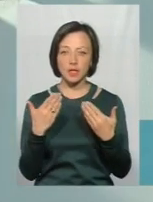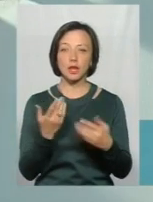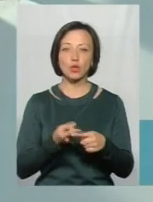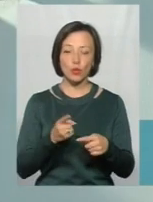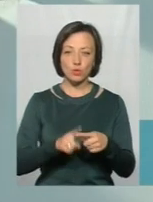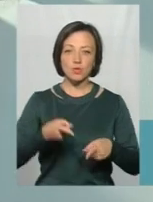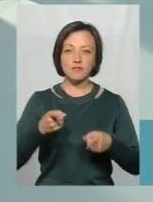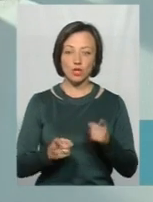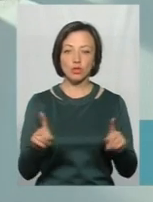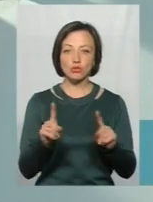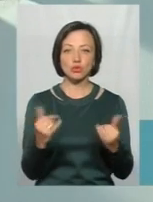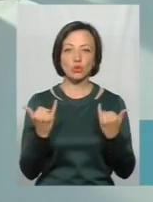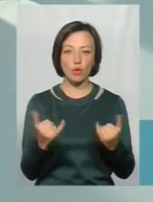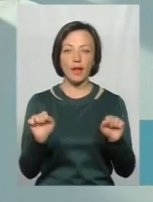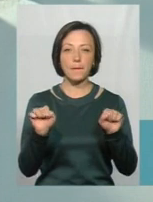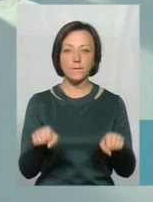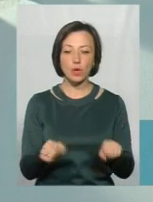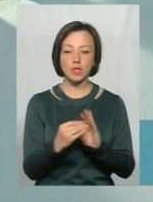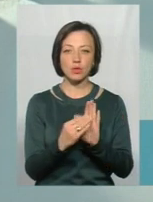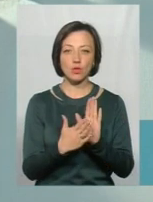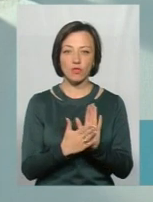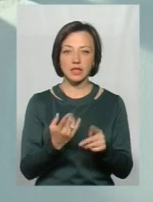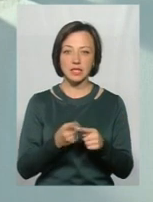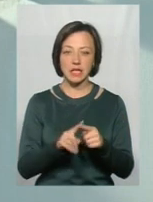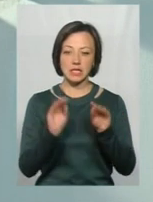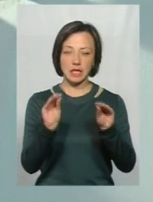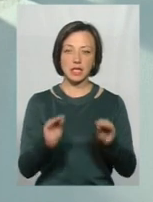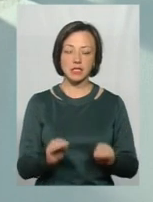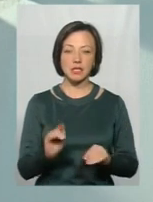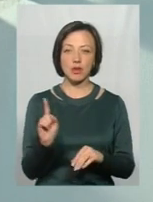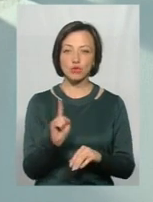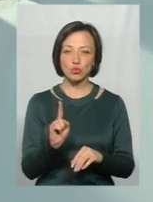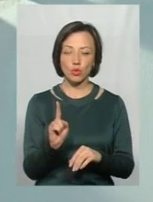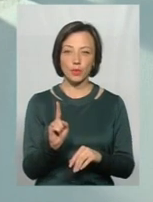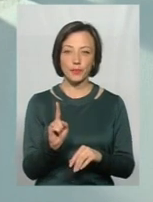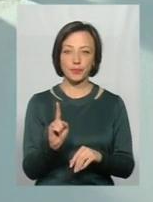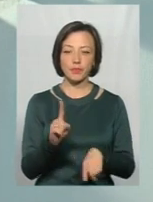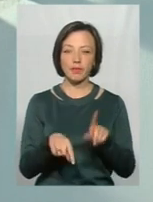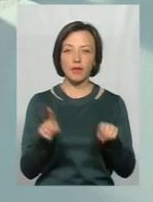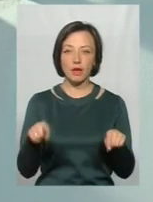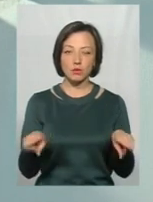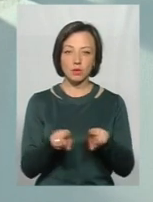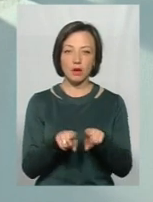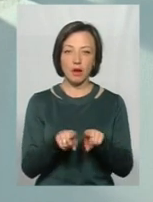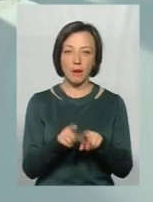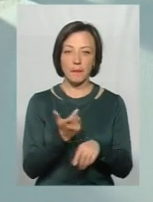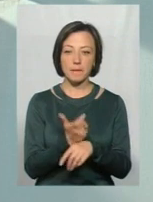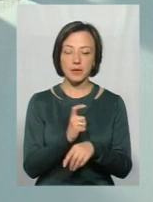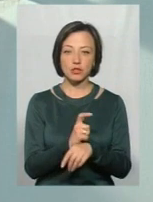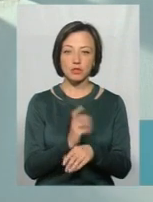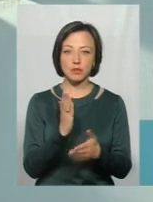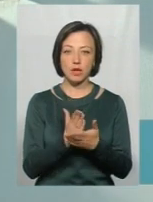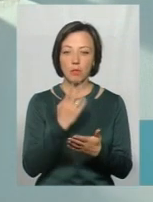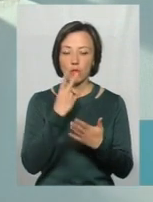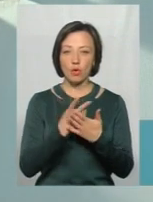звичайно, що сьогодні можна констатувати, і це статистика, що дещо, так скажемо, більше спостерігаються